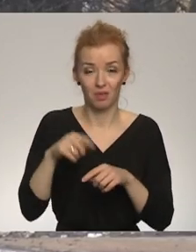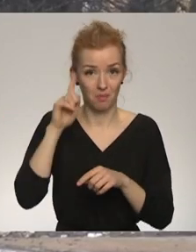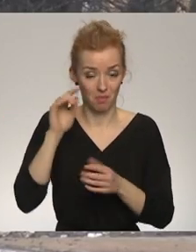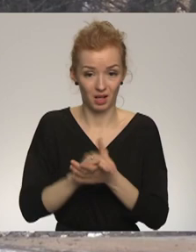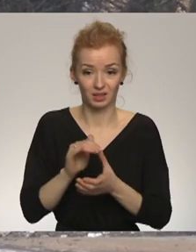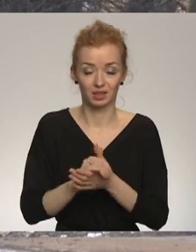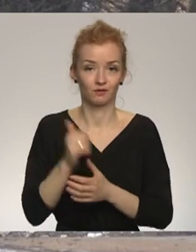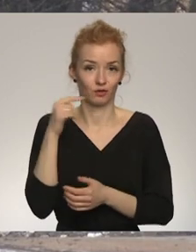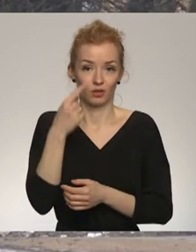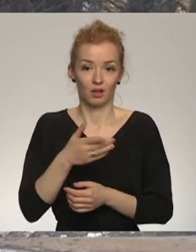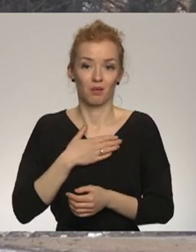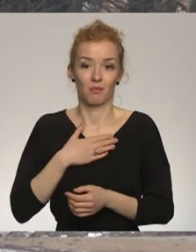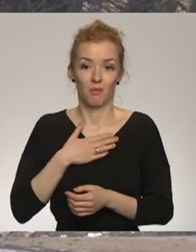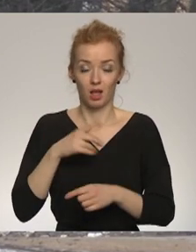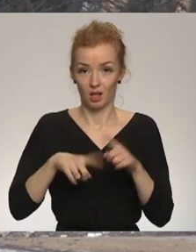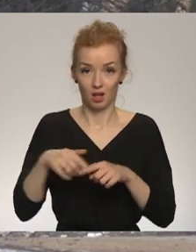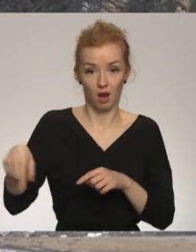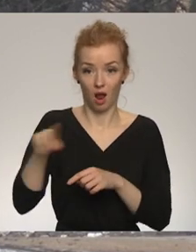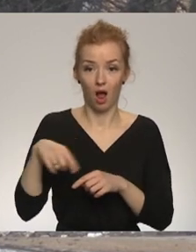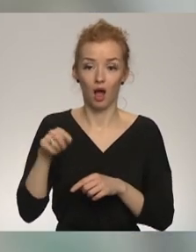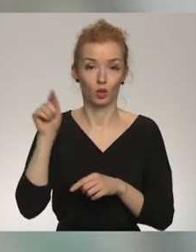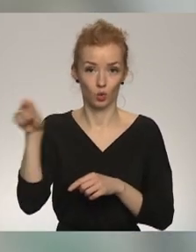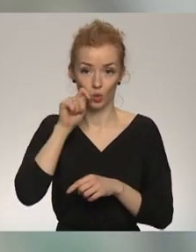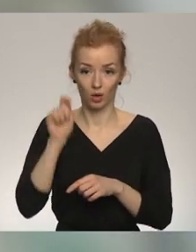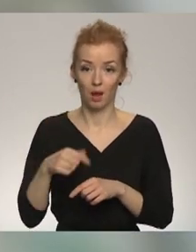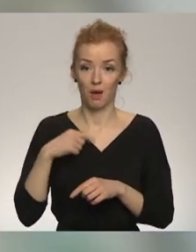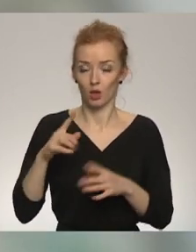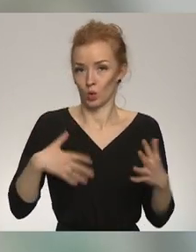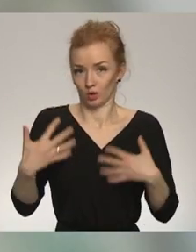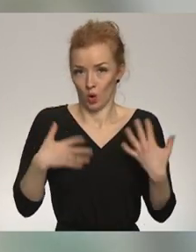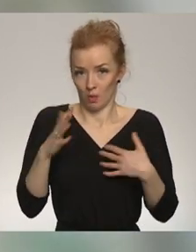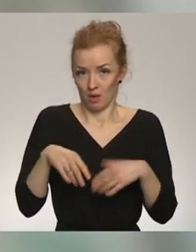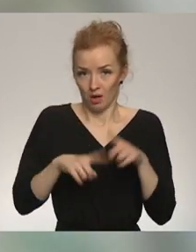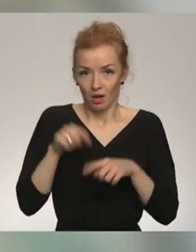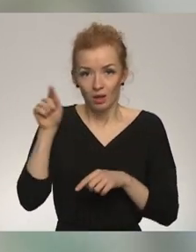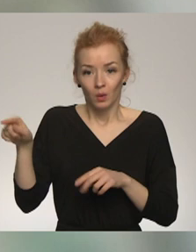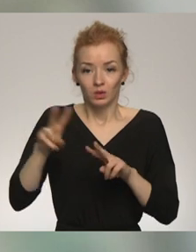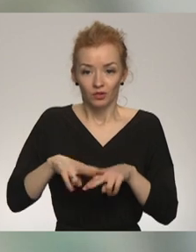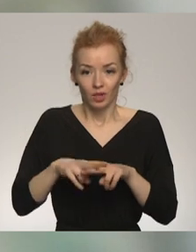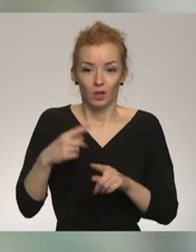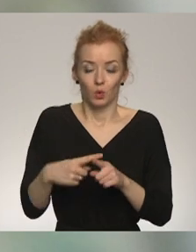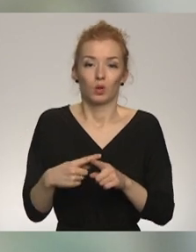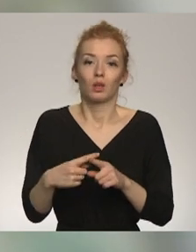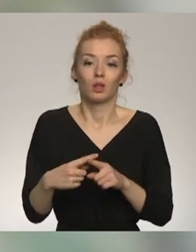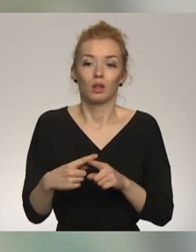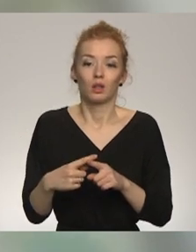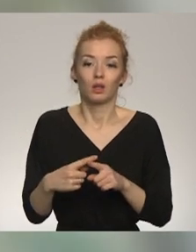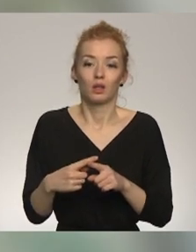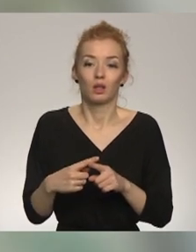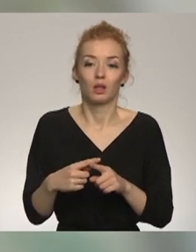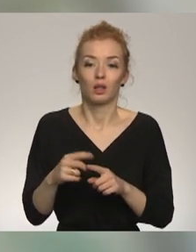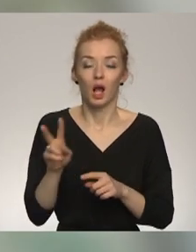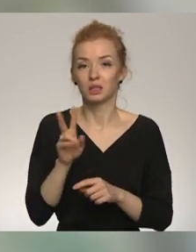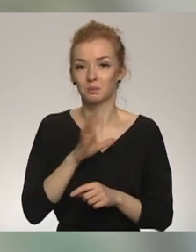Puse manu radu cīva Ukrainā, projādi ir satraukums par tiem radiniekiem, kas ir tur uz vietas un kas